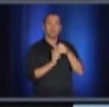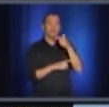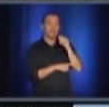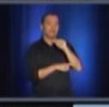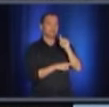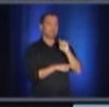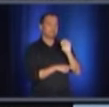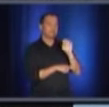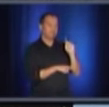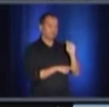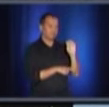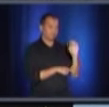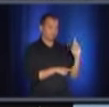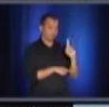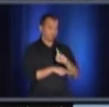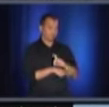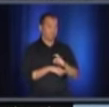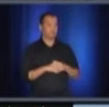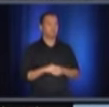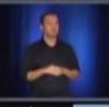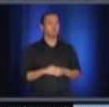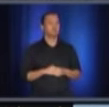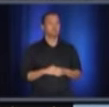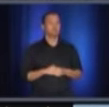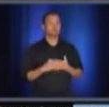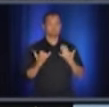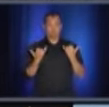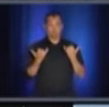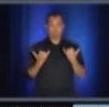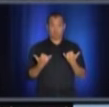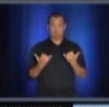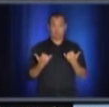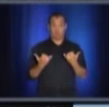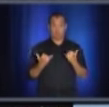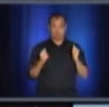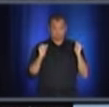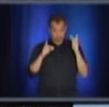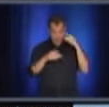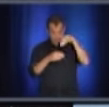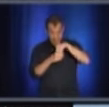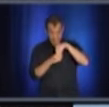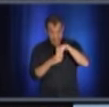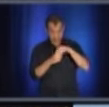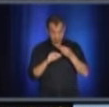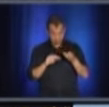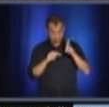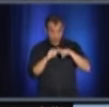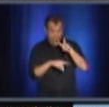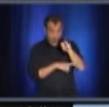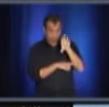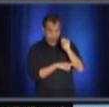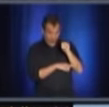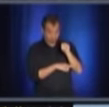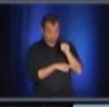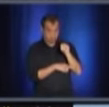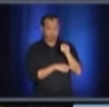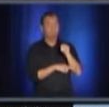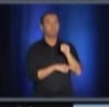towards 250 gatherings of 250 people today, many people have questioned, beaucoup de gens